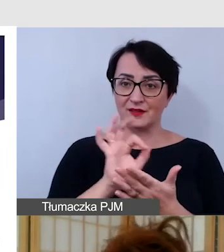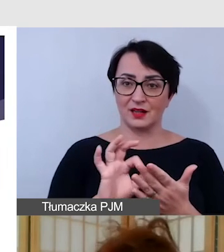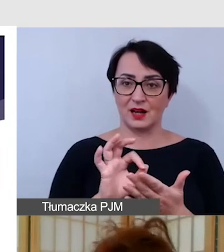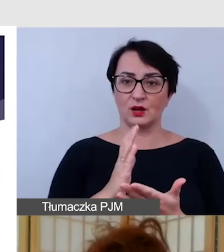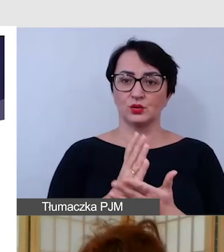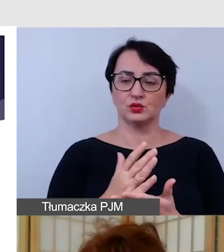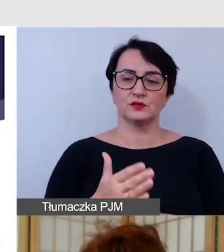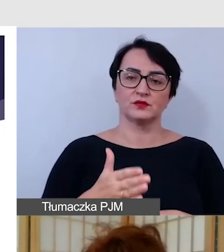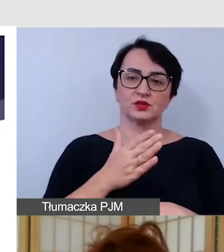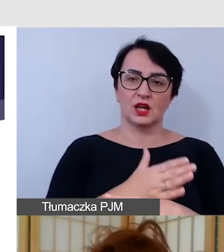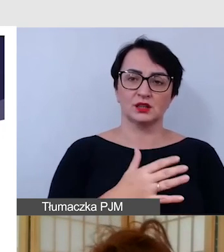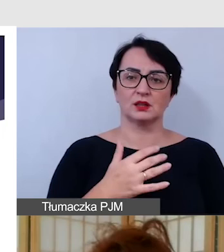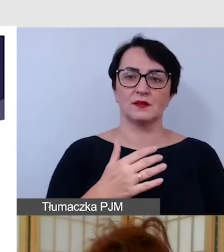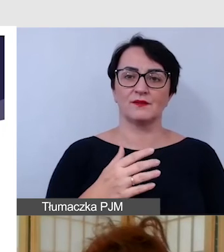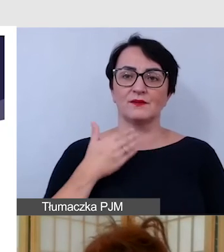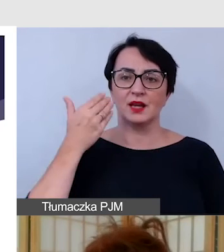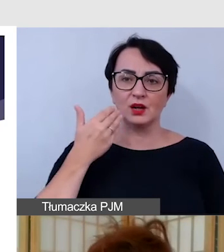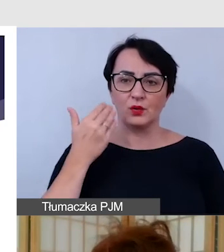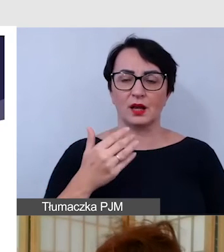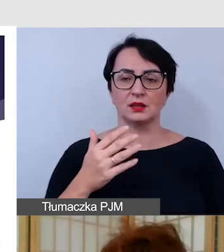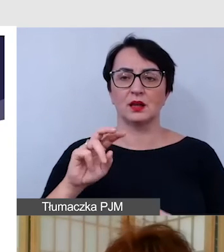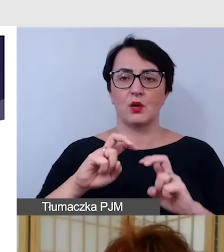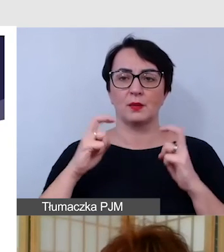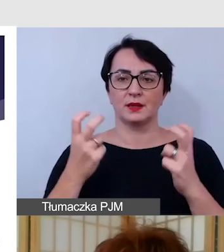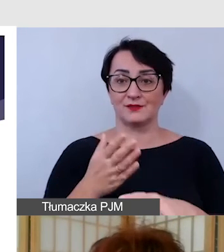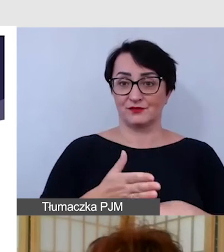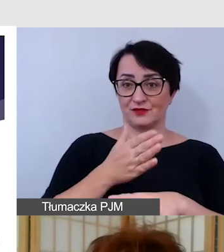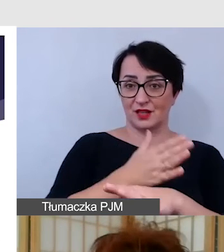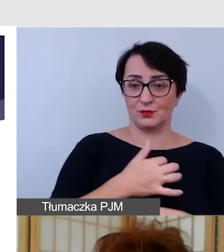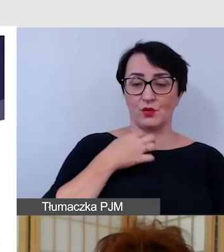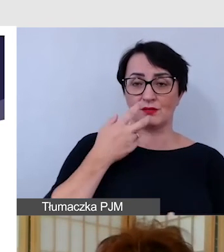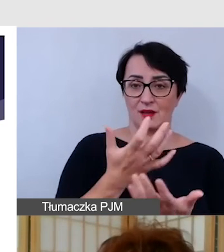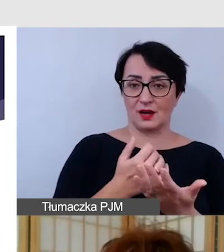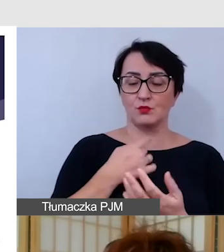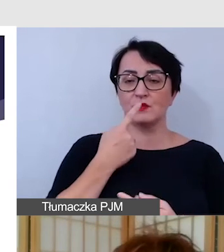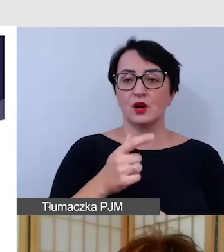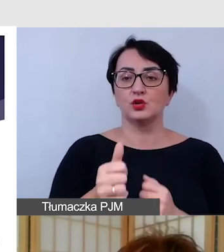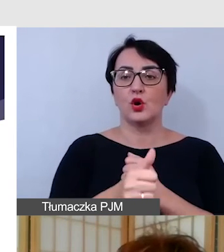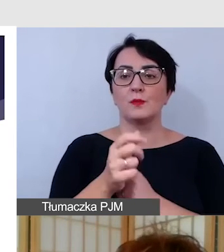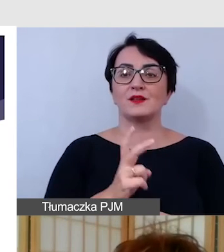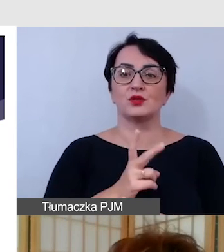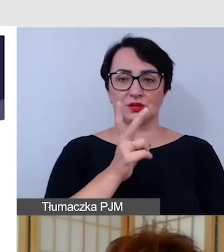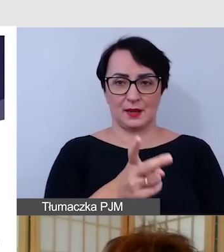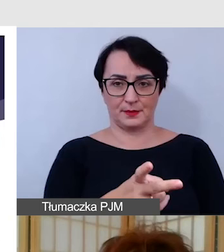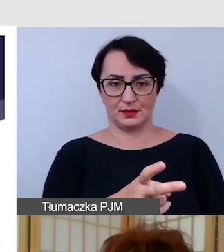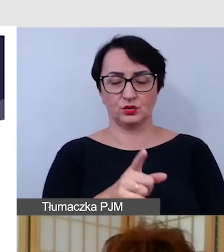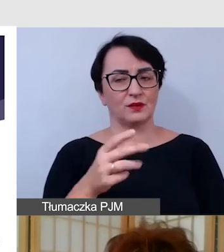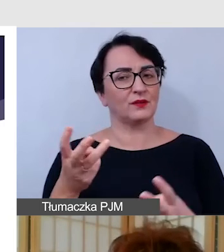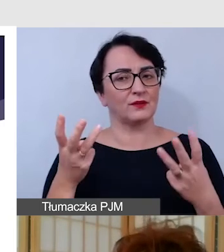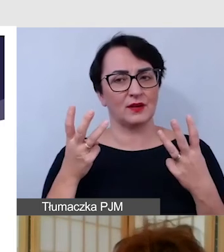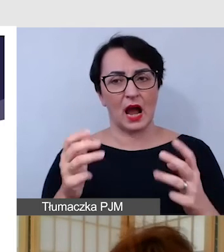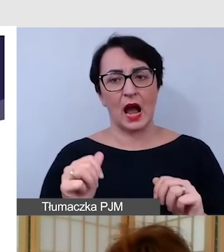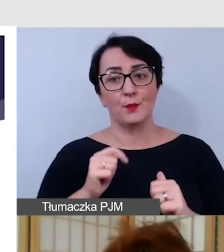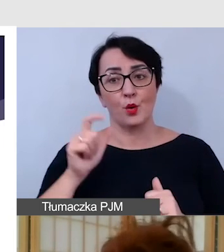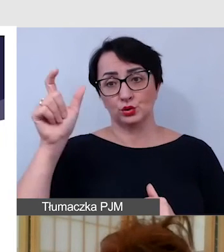tutaj na wcześniejszym wykładzie na webinarze który nagrywaliśmy wcześniej mówiłam o dostępnych dokumentach i to jest bardzo ważne żeby